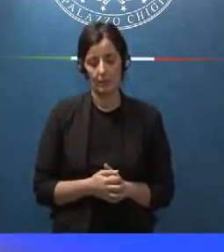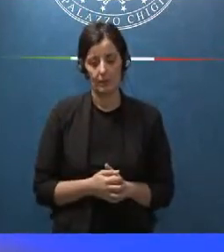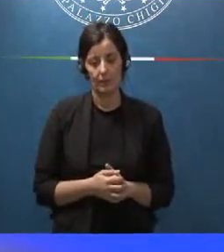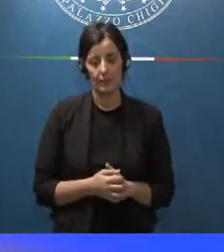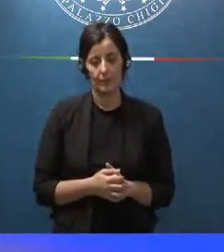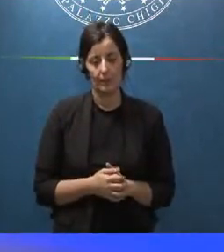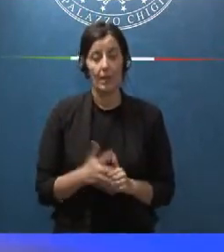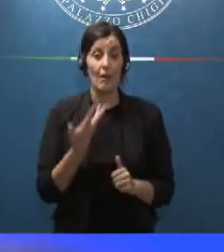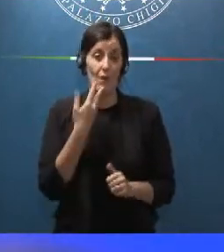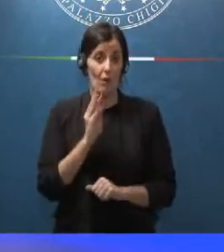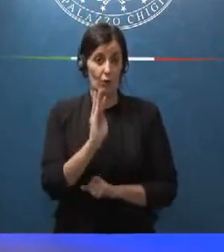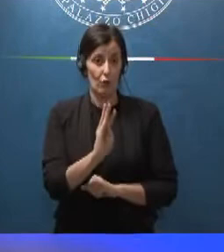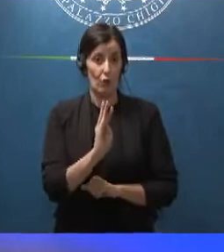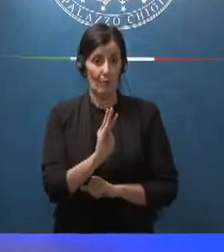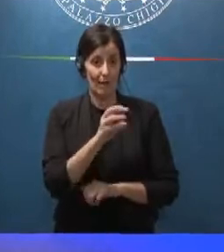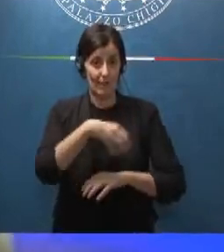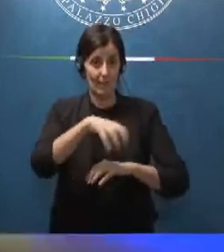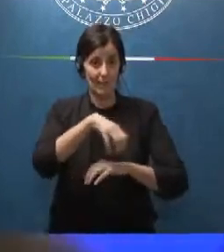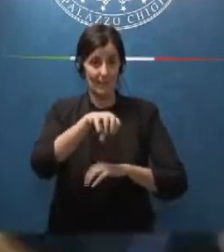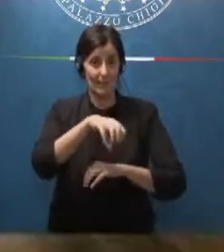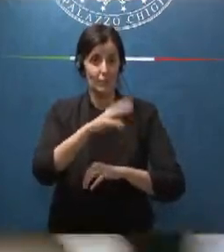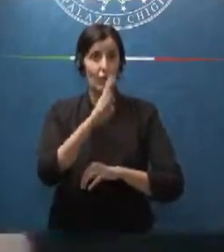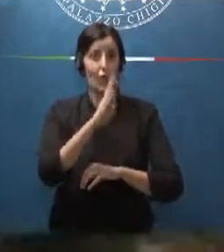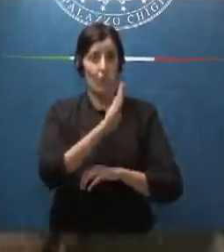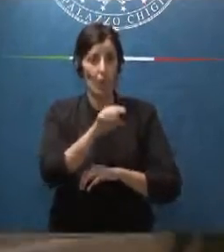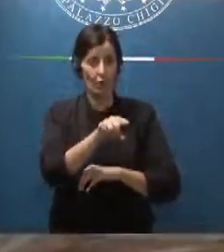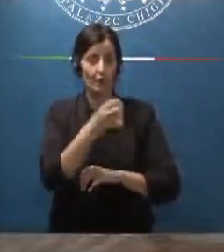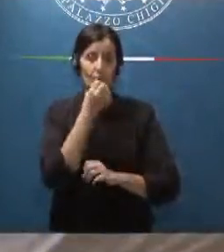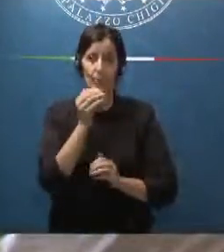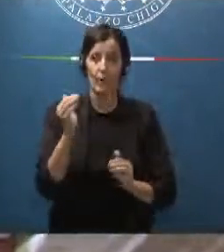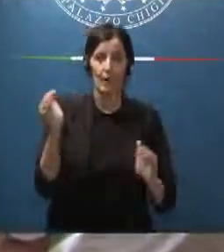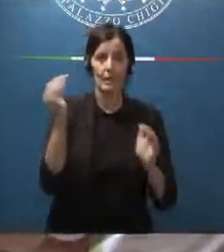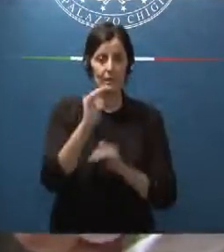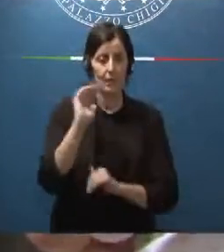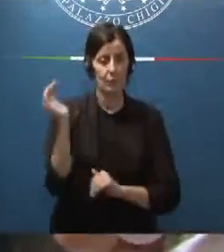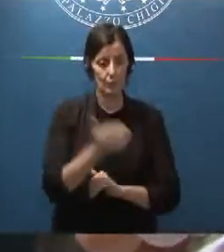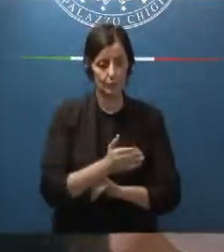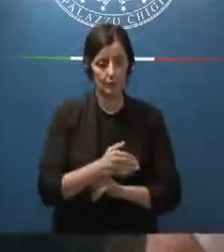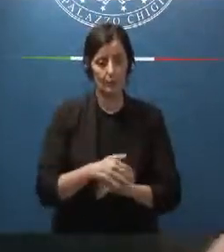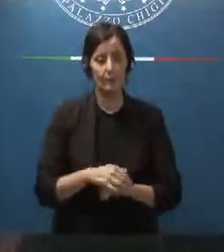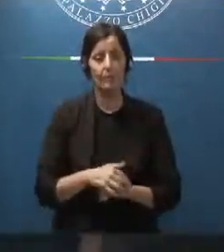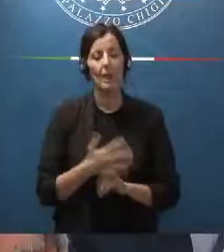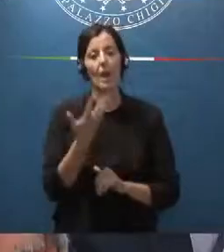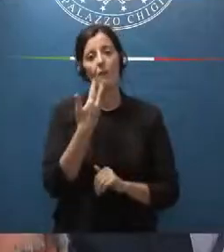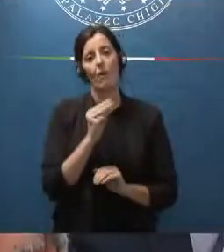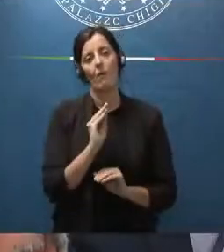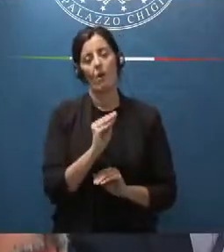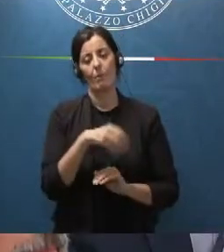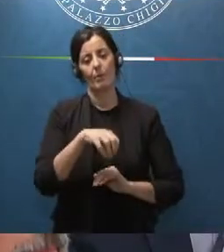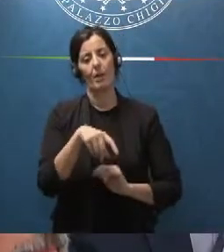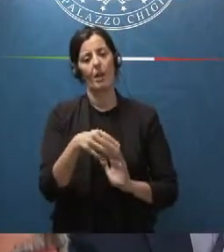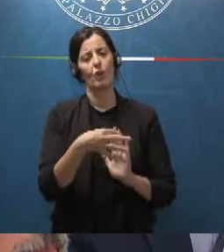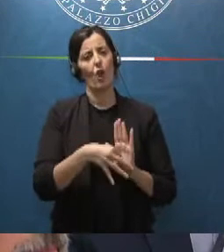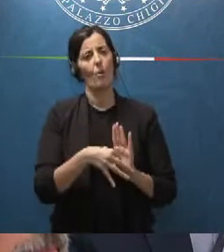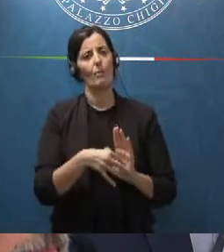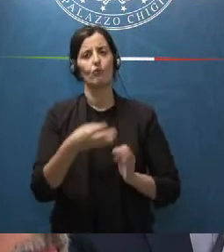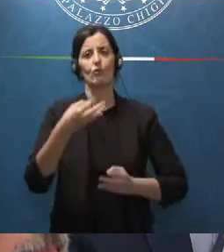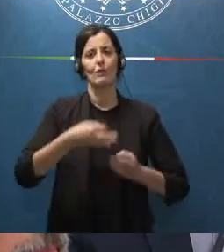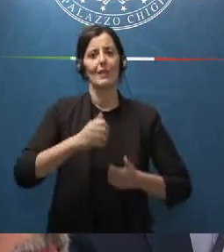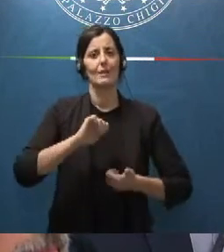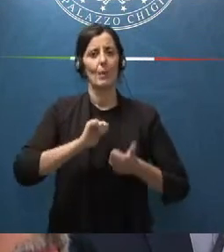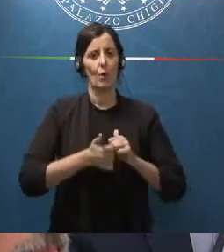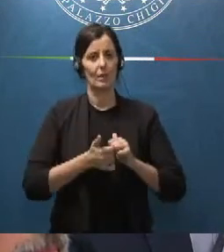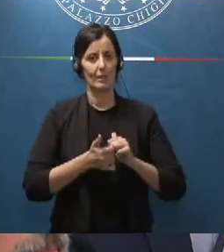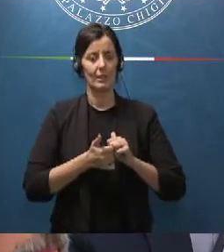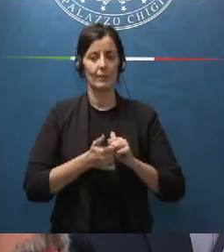una domanda al Ministro Bodi buonasera a tutti volevo chiedere Ministro questa norma sulla giustizia sportiva è